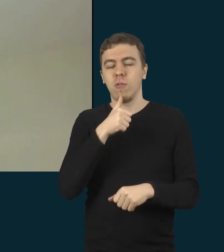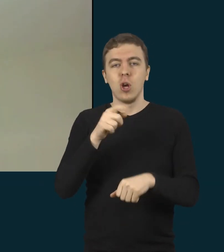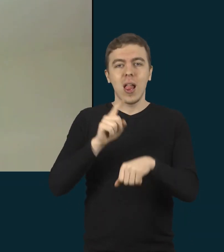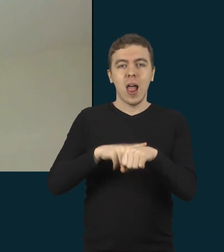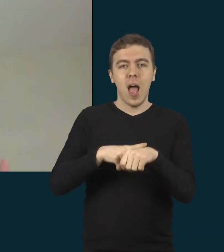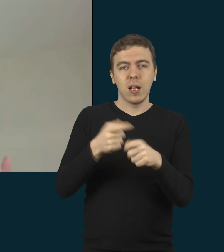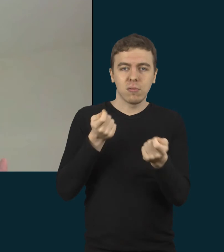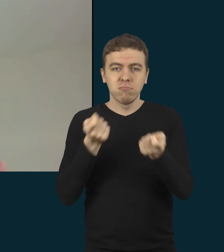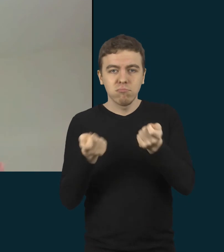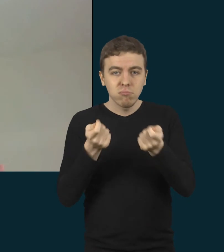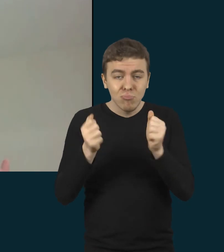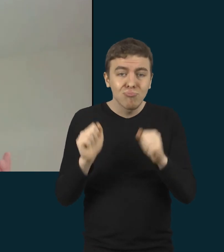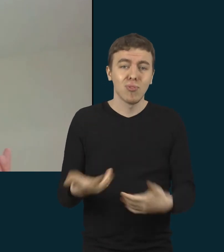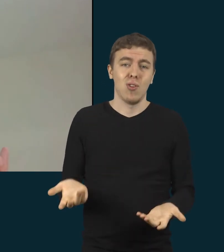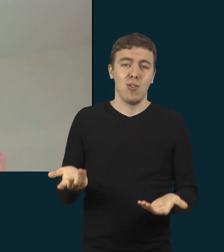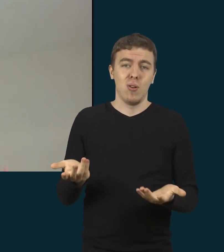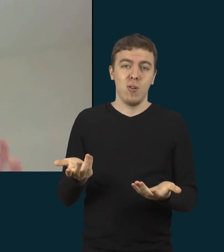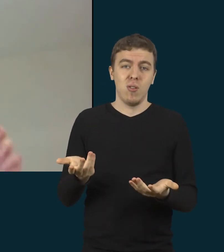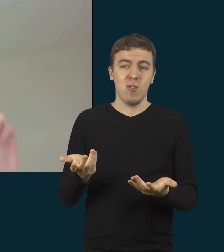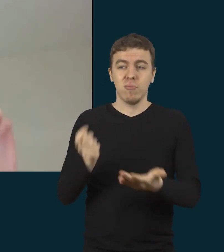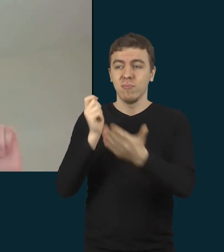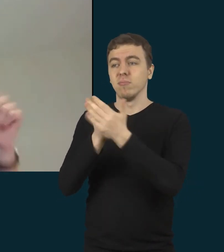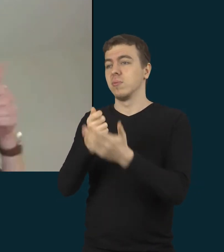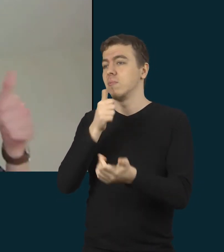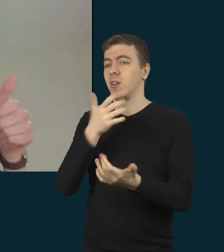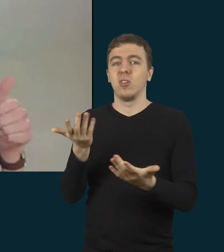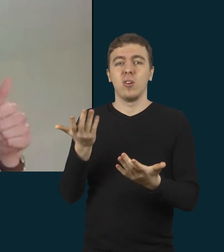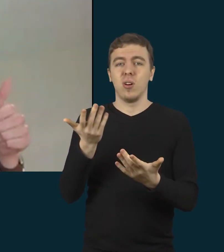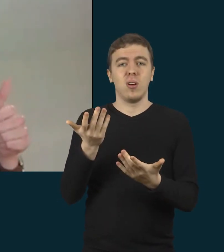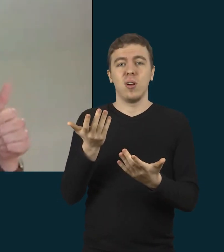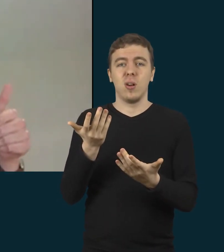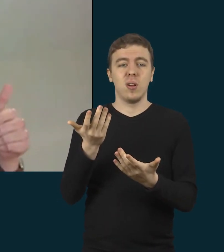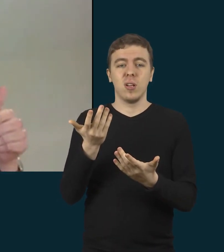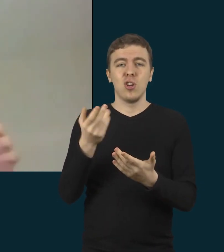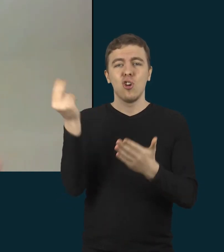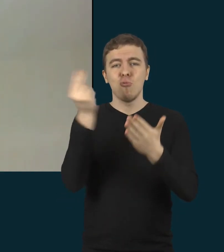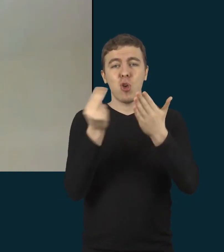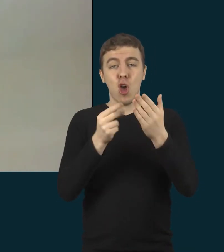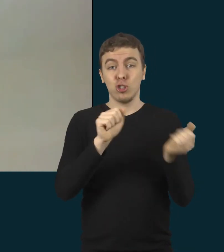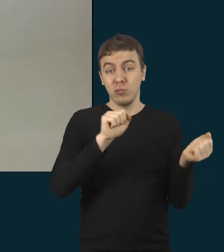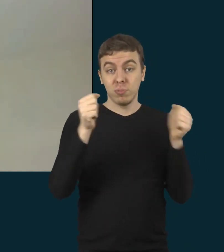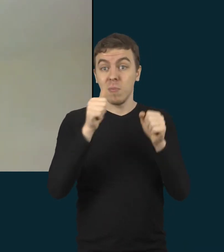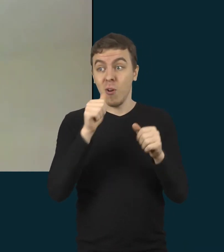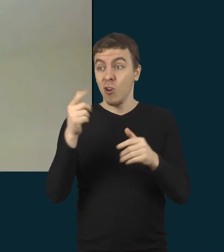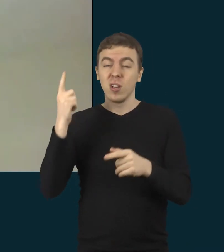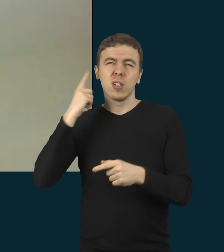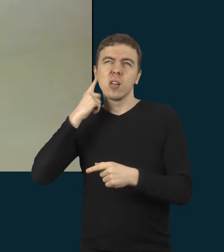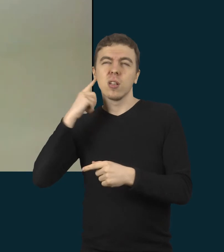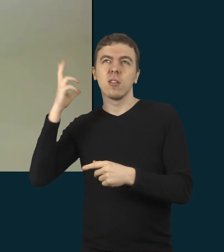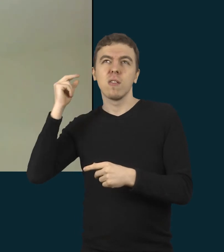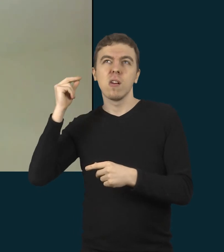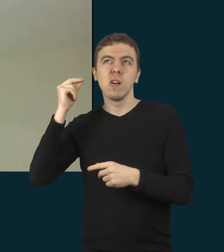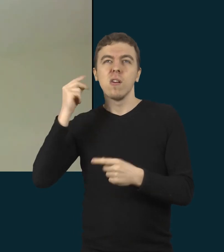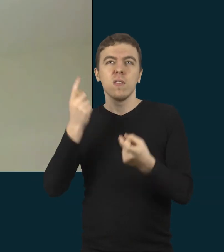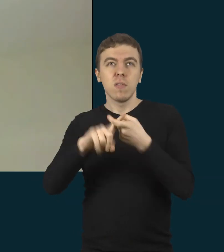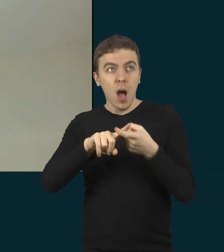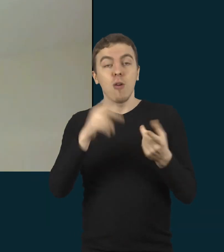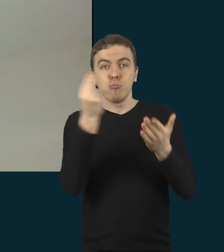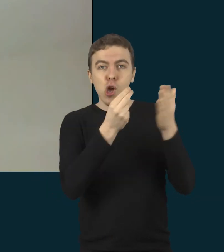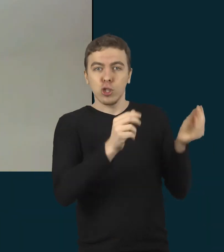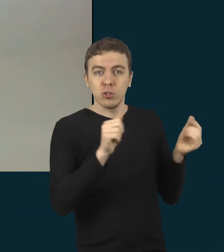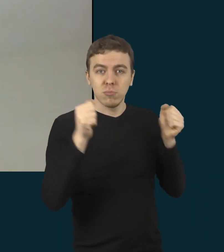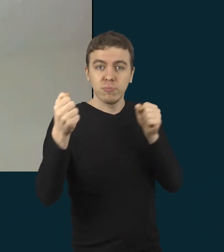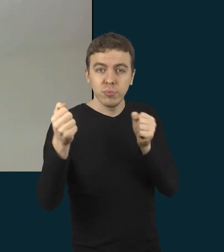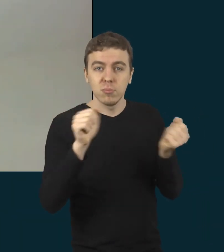laiką arba parodyti kažkokį piešinį tuo metu, kai girdi tekstą ir panašiai. Tai yra